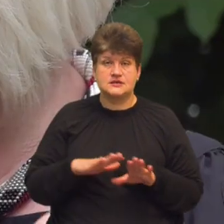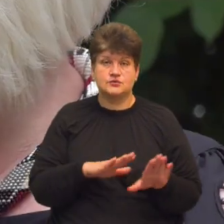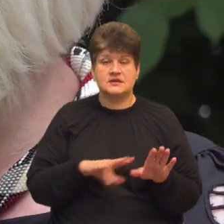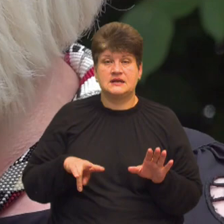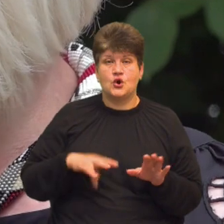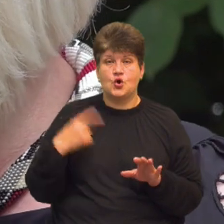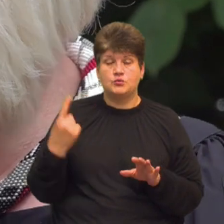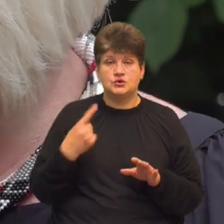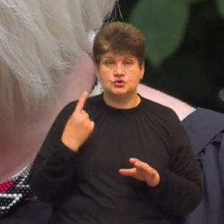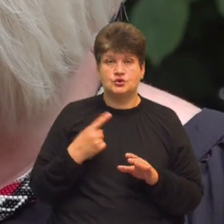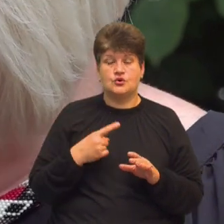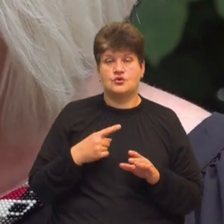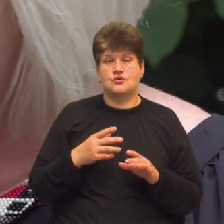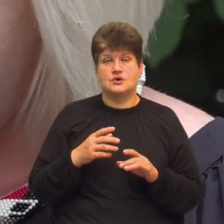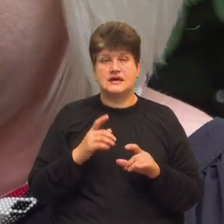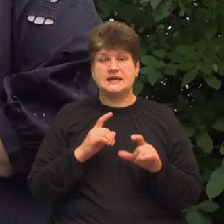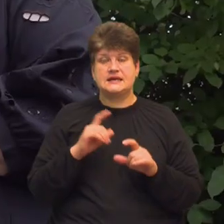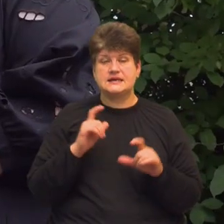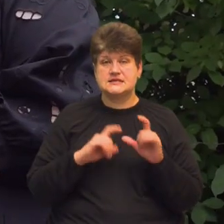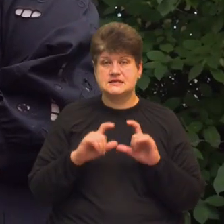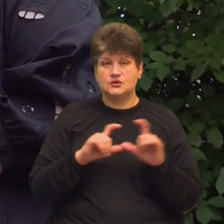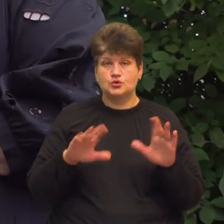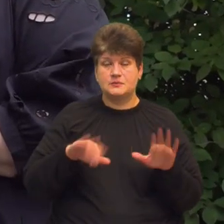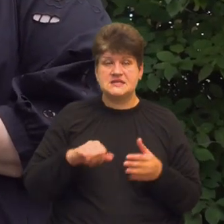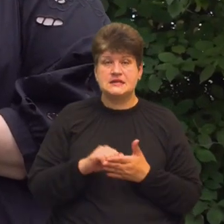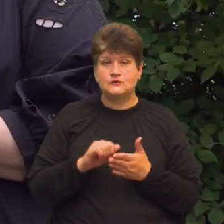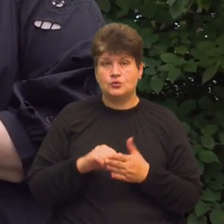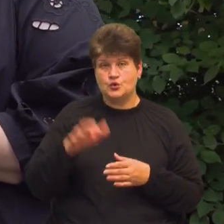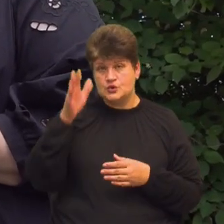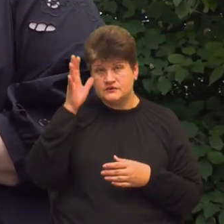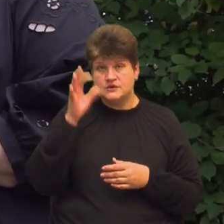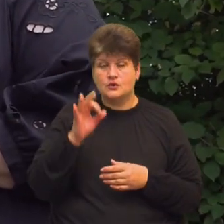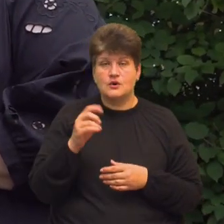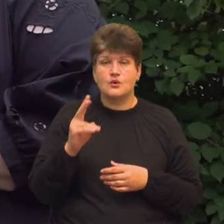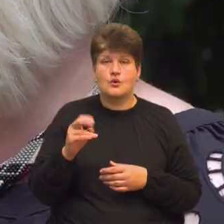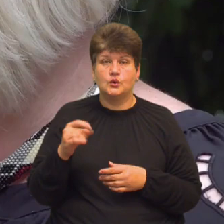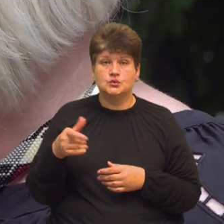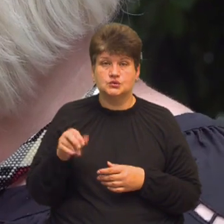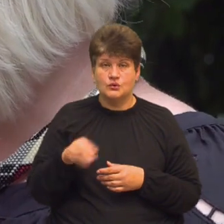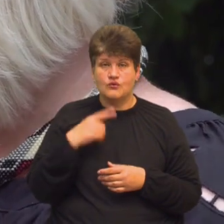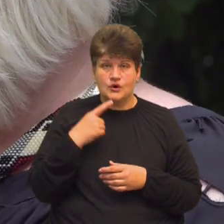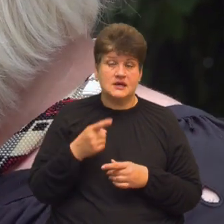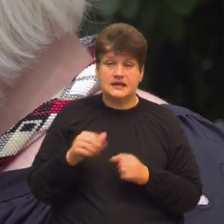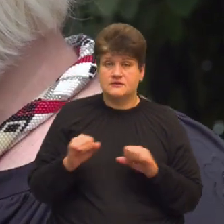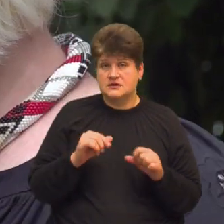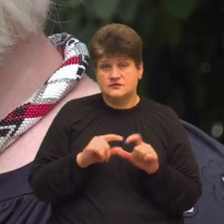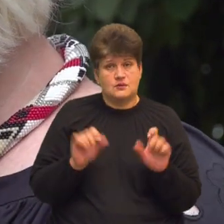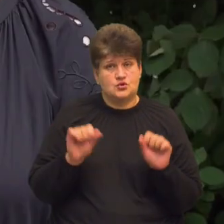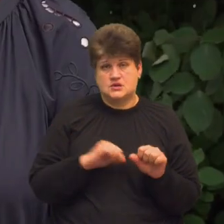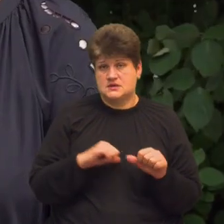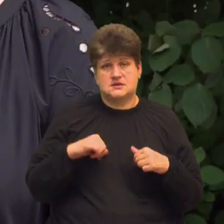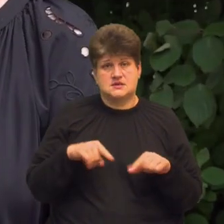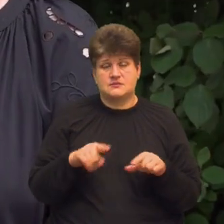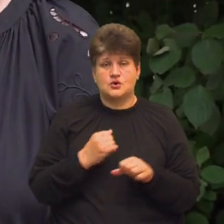інституту після дипломної педагогічної освіти Ольга Когут каже, керівництво шкіл може розробляти власні системи оцінювання.